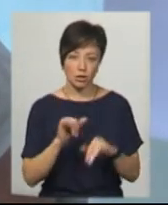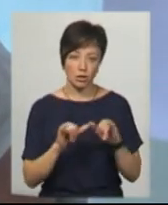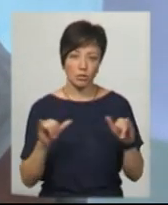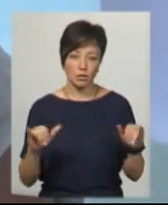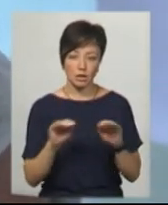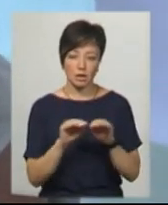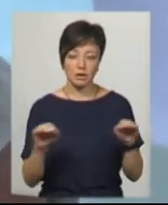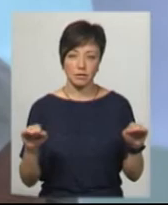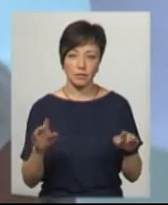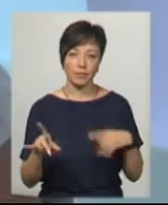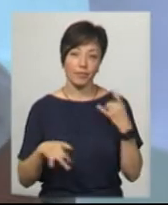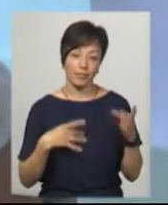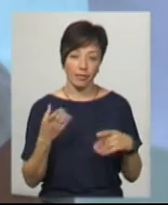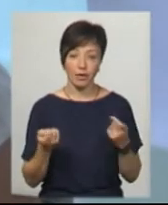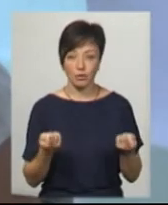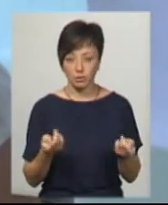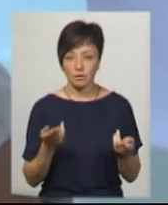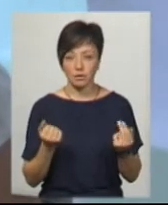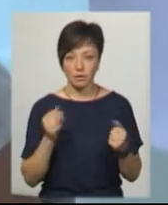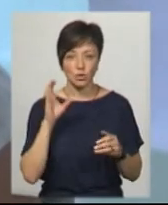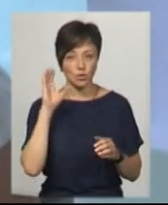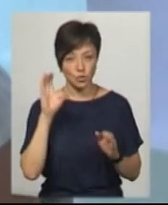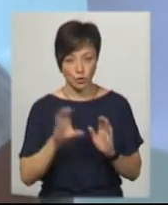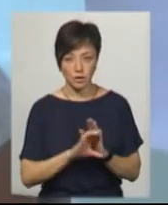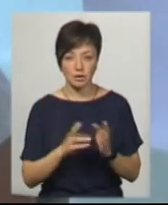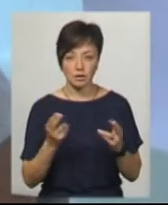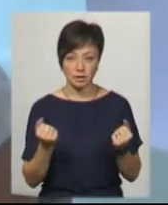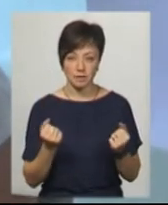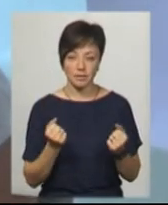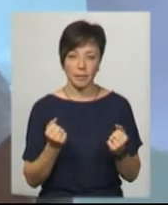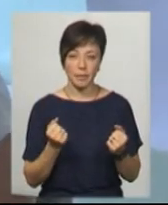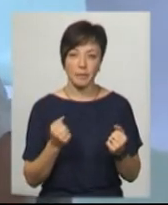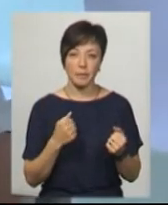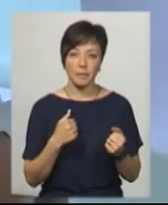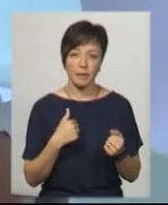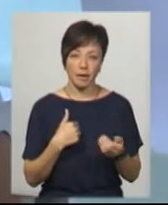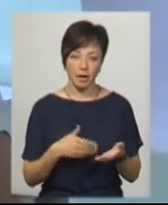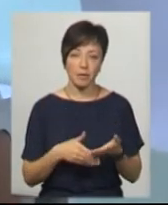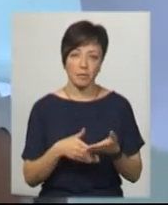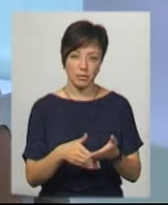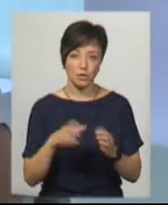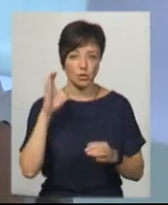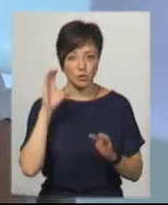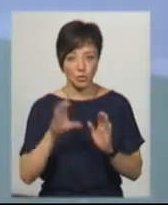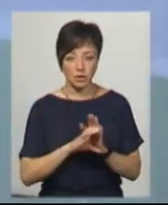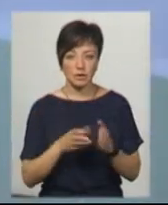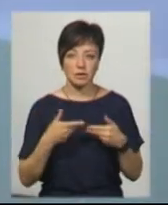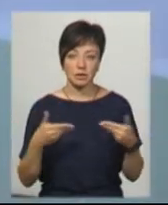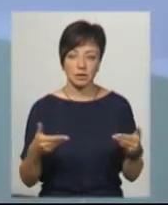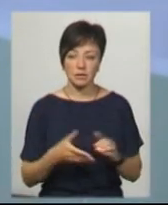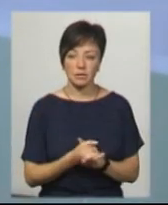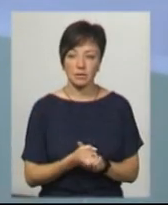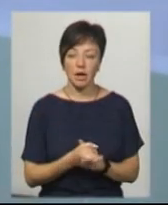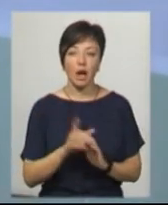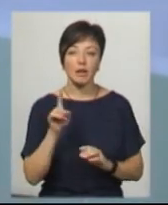З кампризками трошки. Вона слухається. Так, Наталія, допомагала? Так, вона слухається нас. А